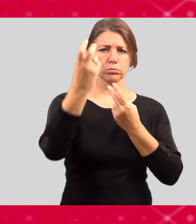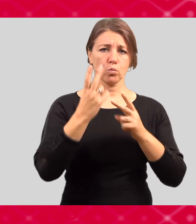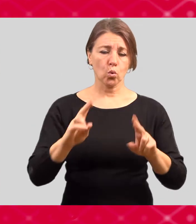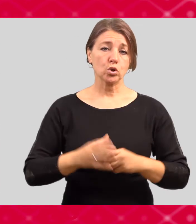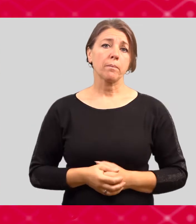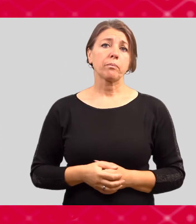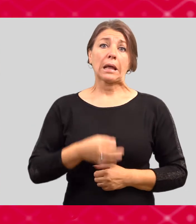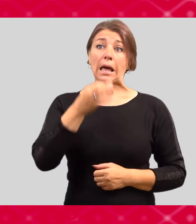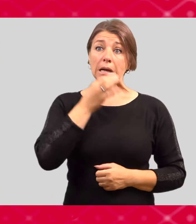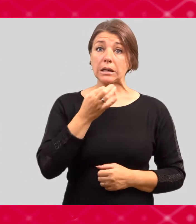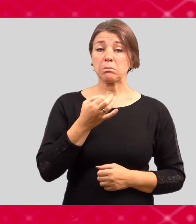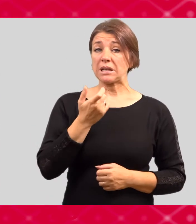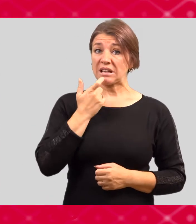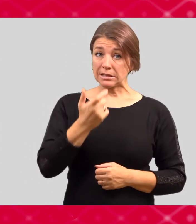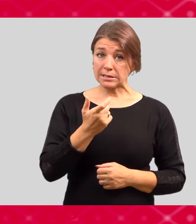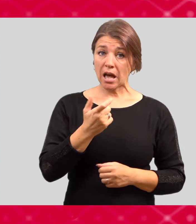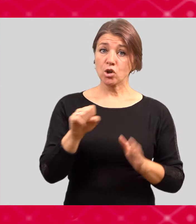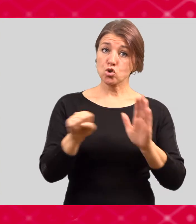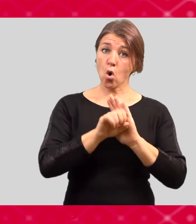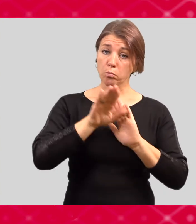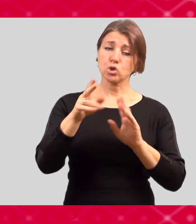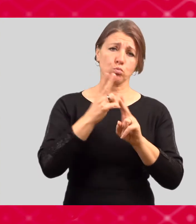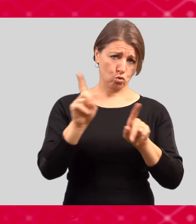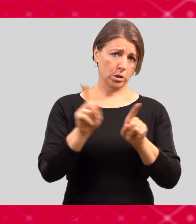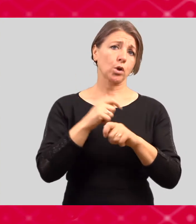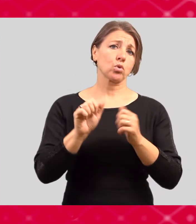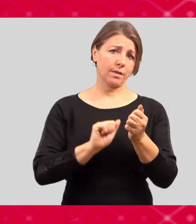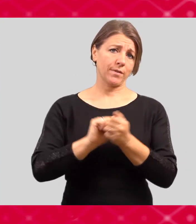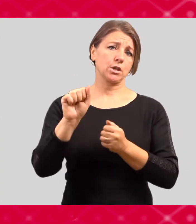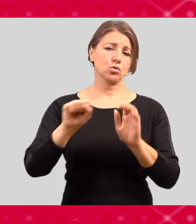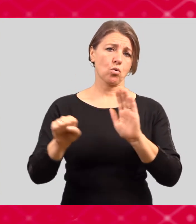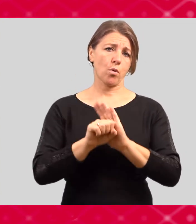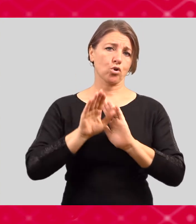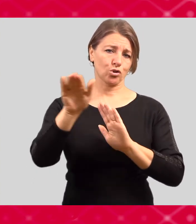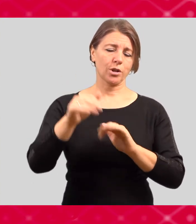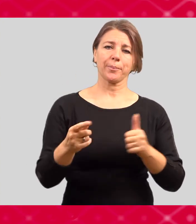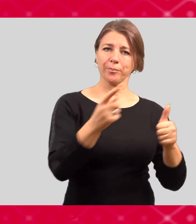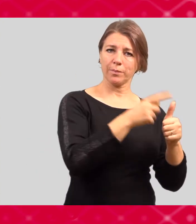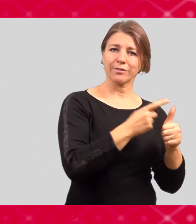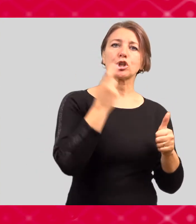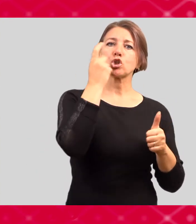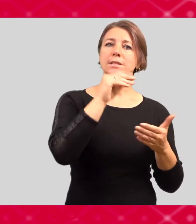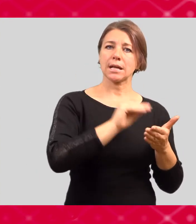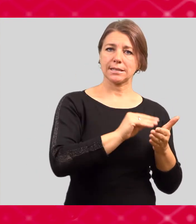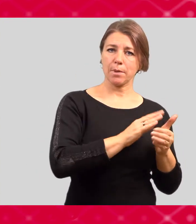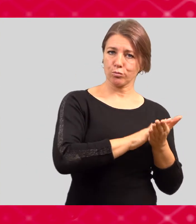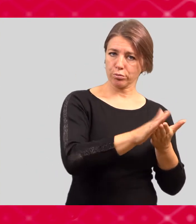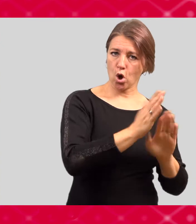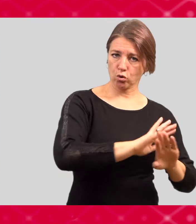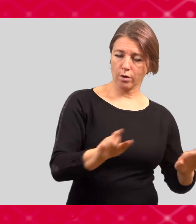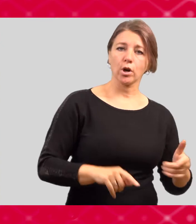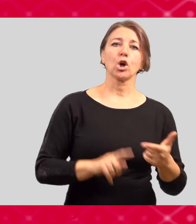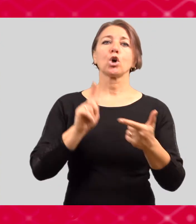byste potřebovali nebo preferovali, tak je možné i podat poštou. Tak tolik k sociálnímu. Další